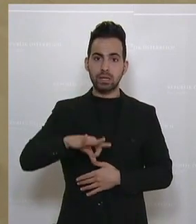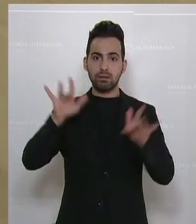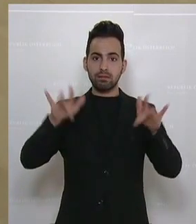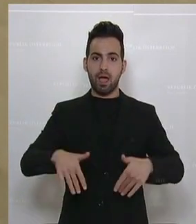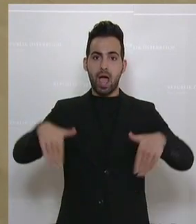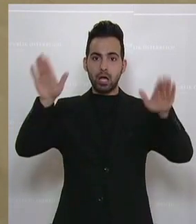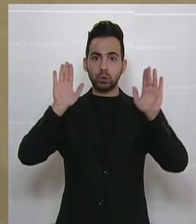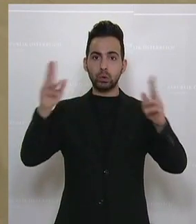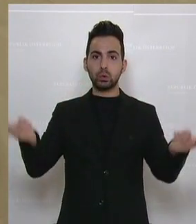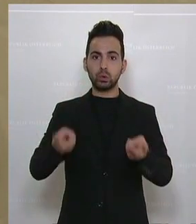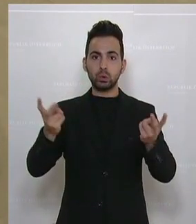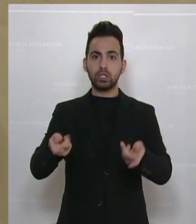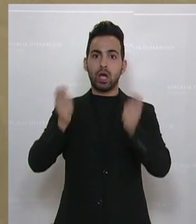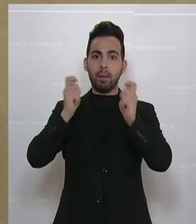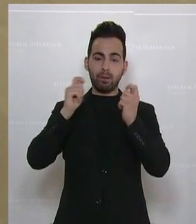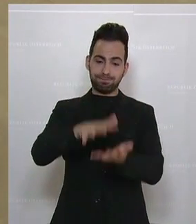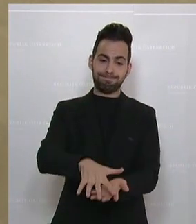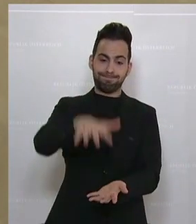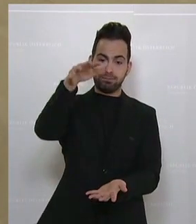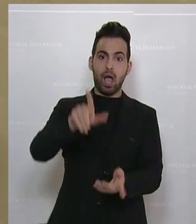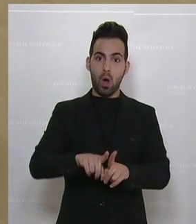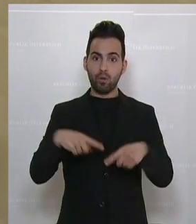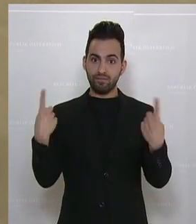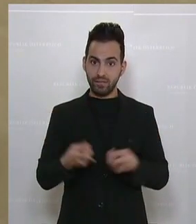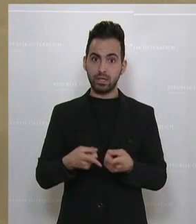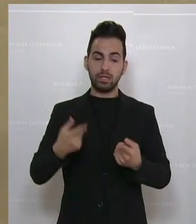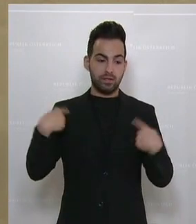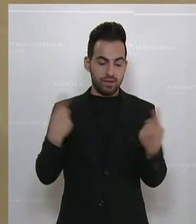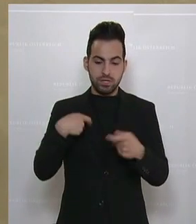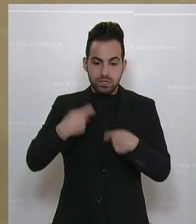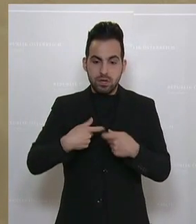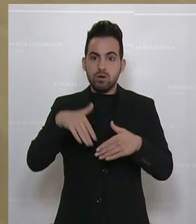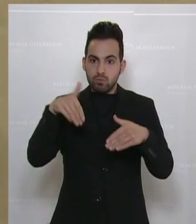Asylsuchenden hat und auch für diese aufkommen muss.